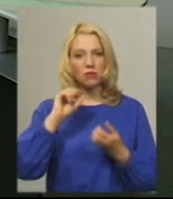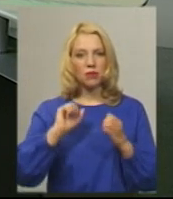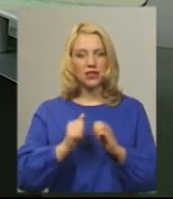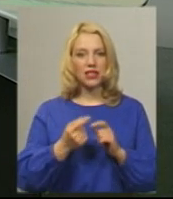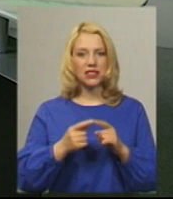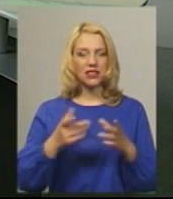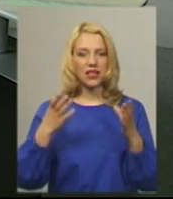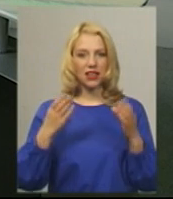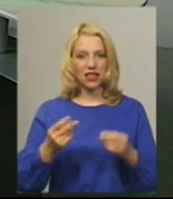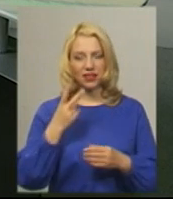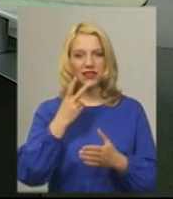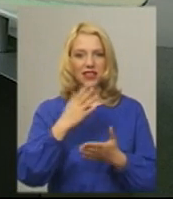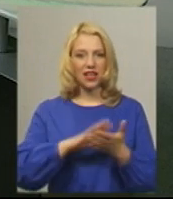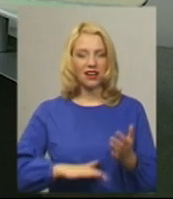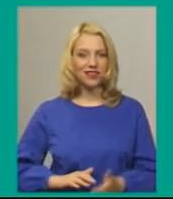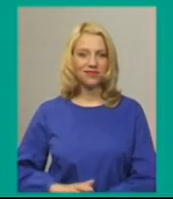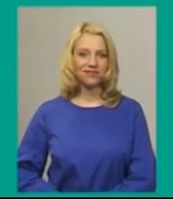жителям області – дивіться далі.